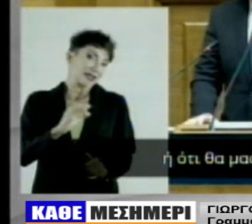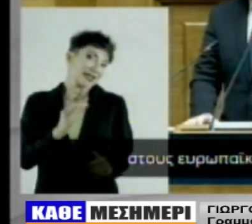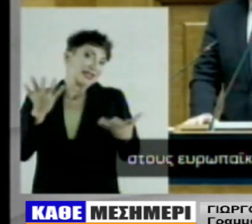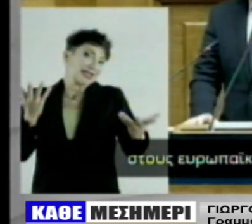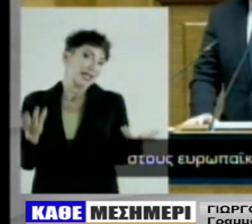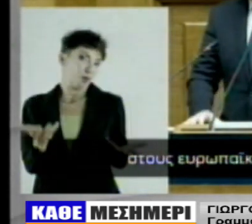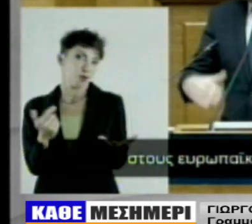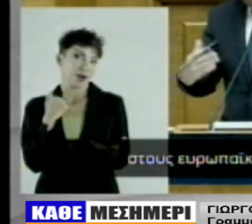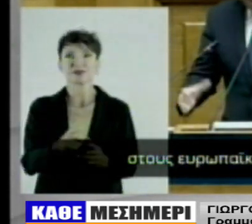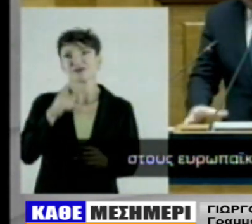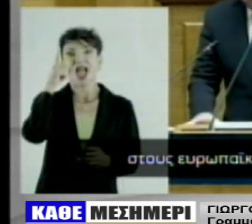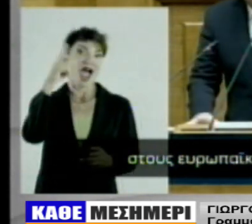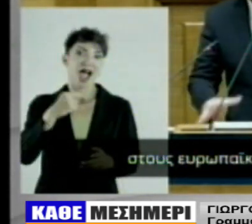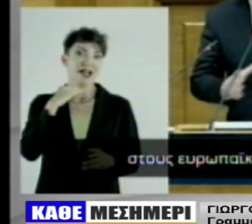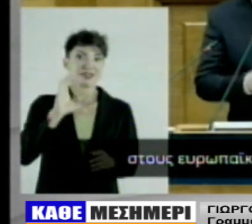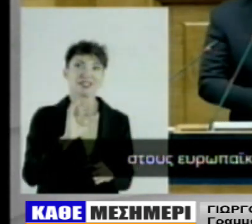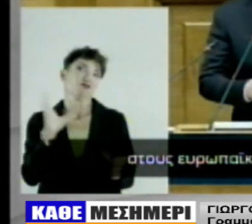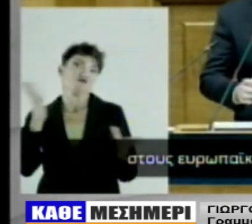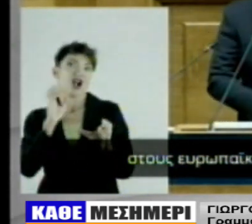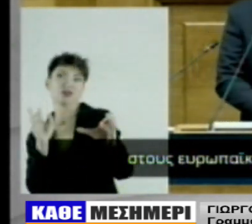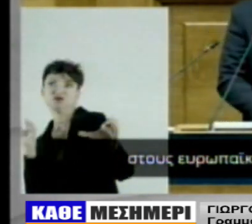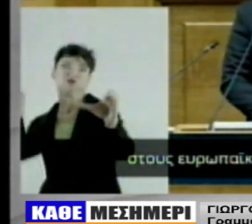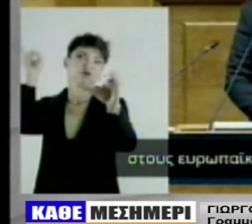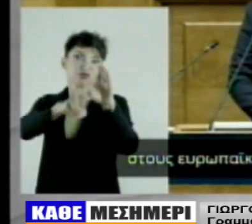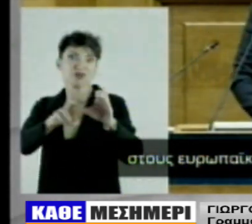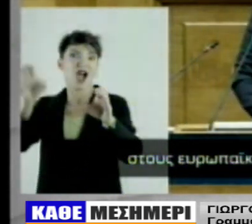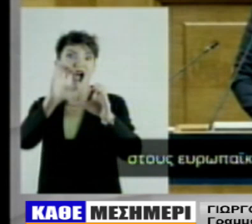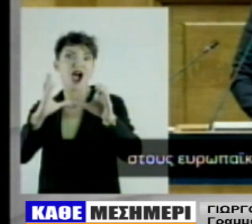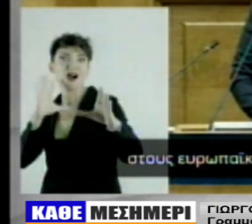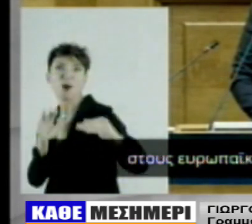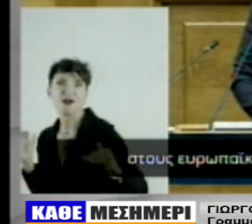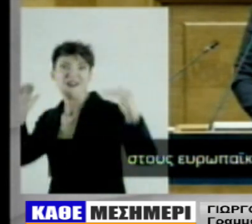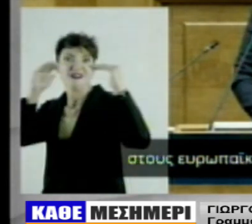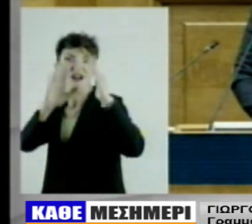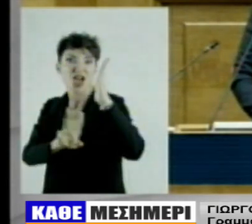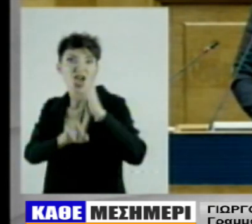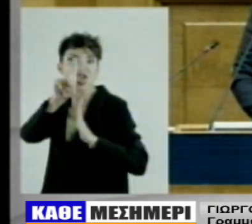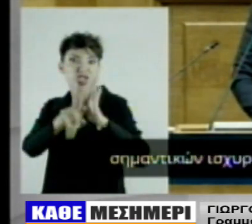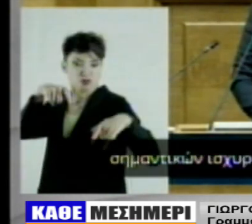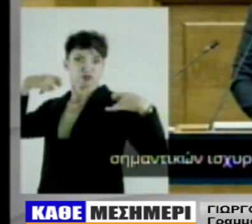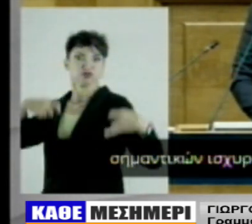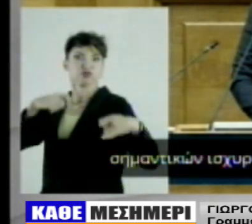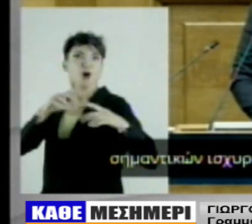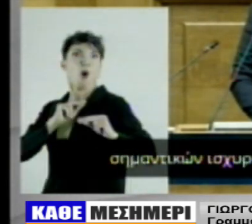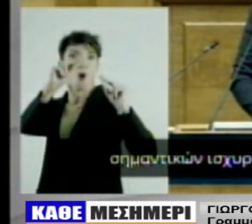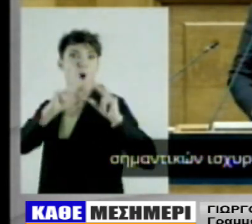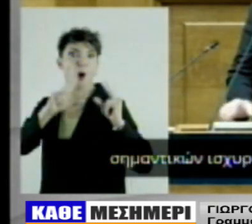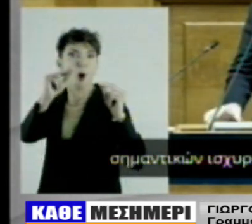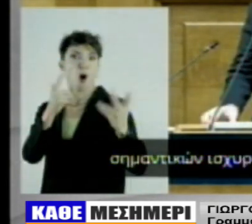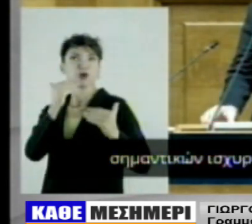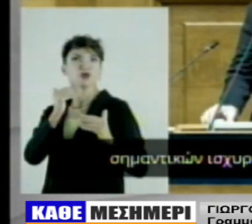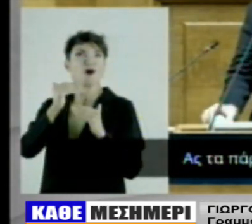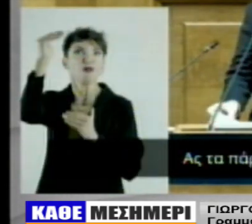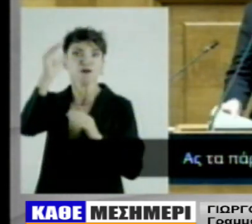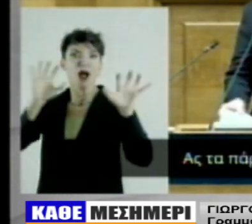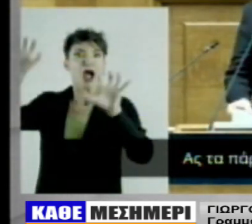πρόταση η οποία τα επόμενα χρόνια θα δώσει προοπτική στον ελληνικό λαό και εμείς έχουμε και συγκεκριμένα πράγματα, μιλάμε για μείωση